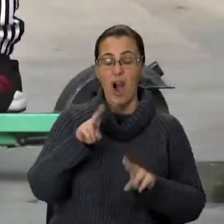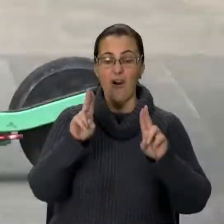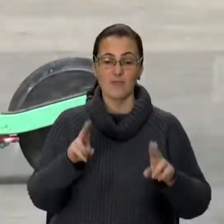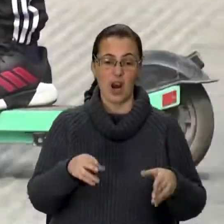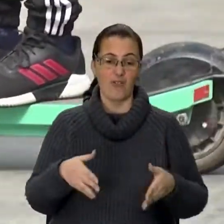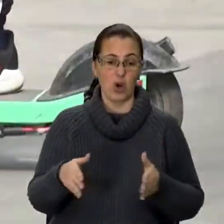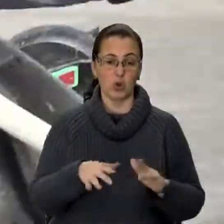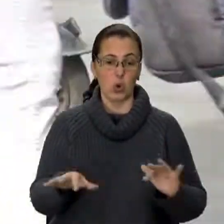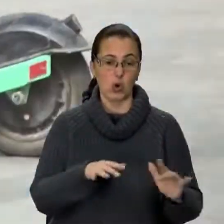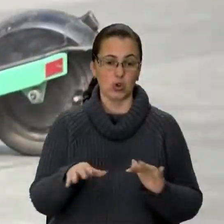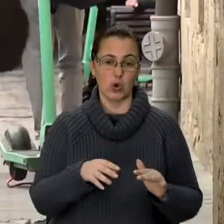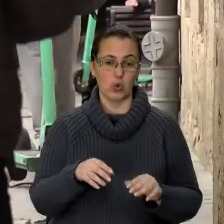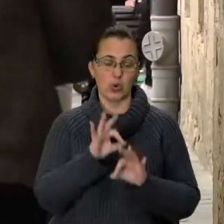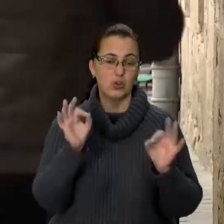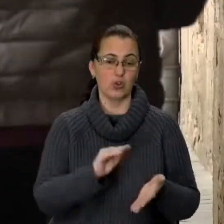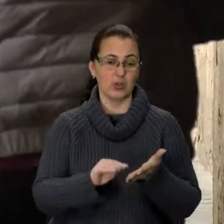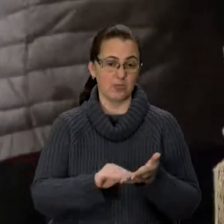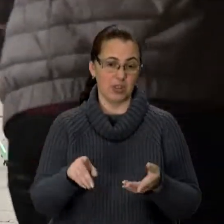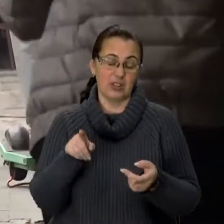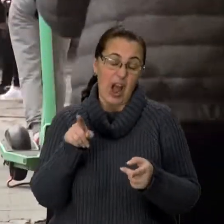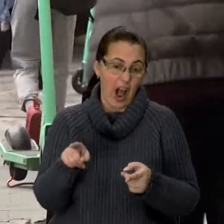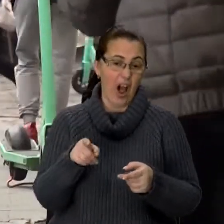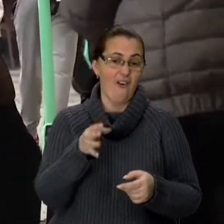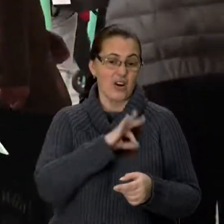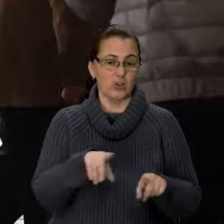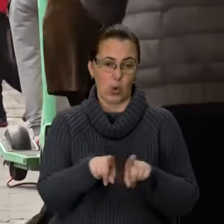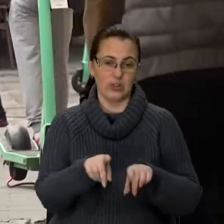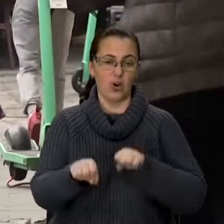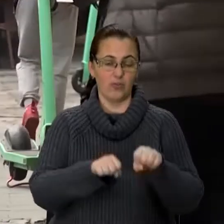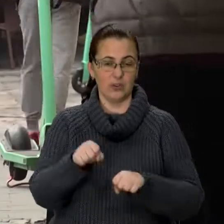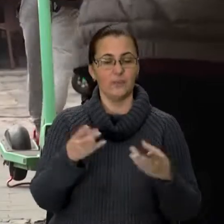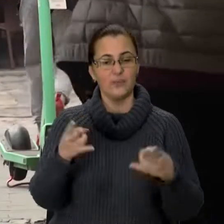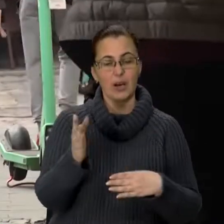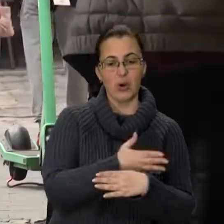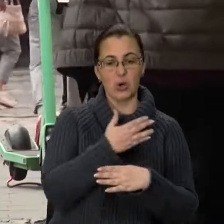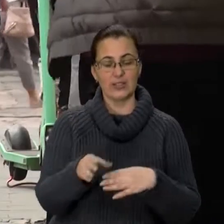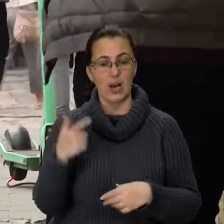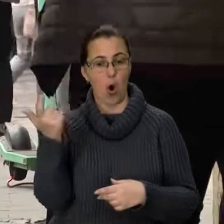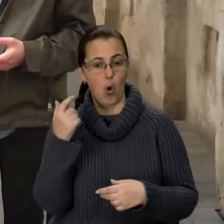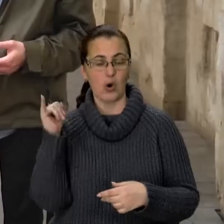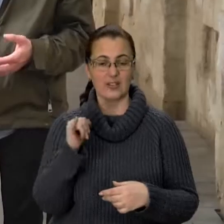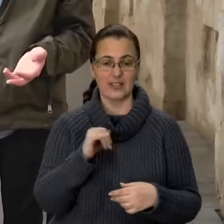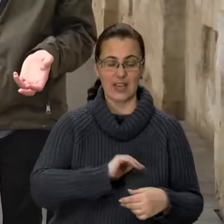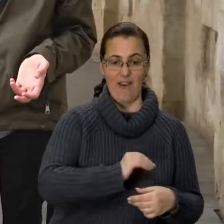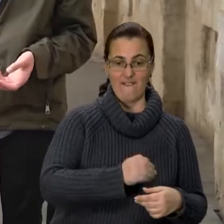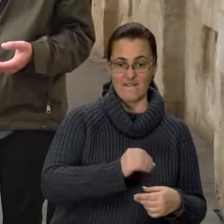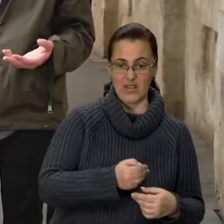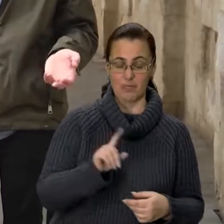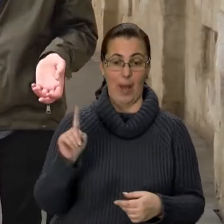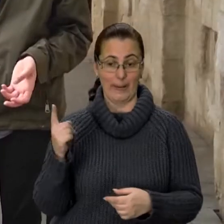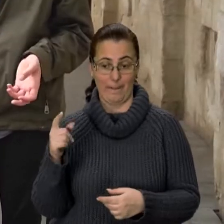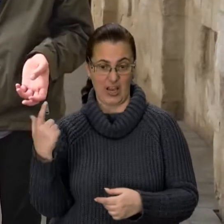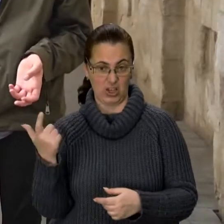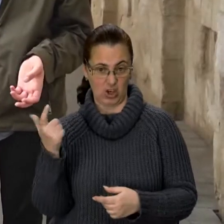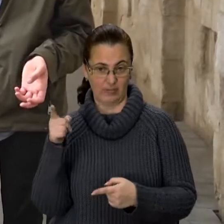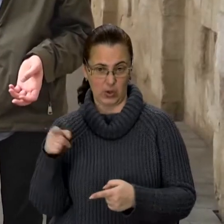користується ним як велосипедом. Пояснює, варто розділяти власників і компанії, що надають транспорт в оренду. На перших місто вплинути не